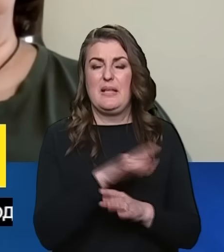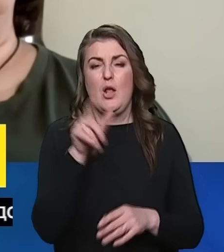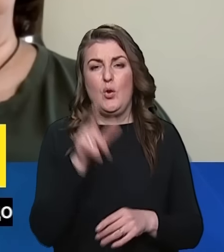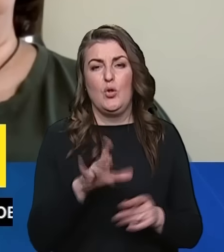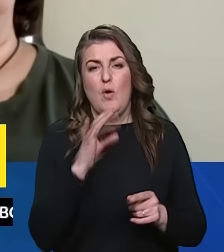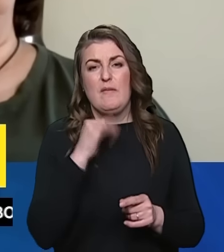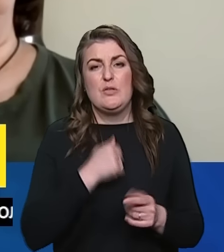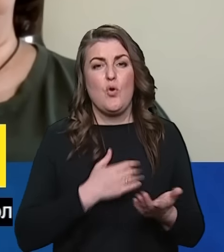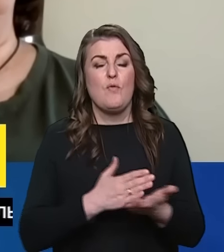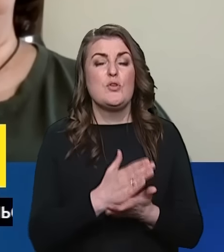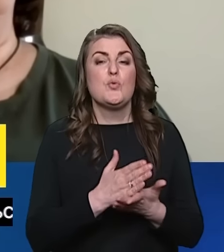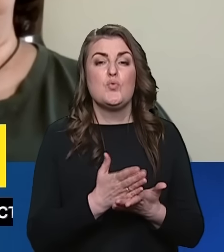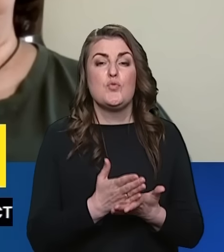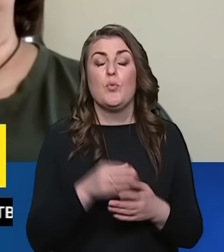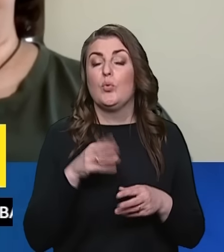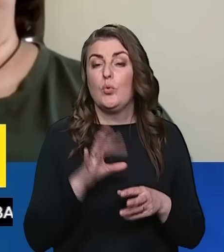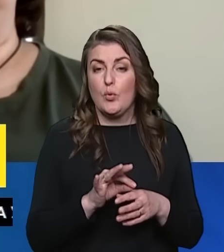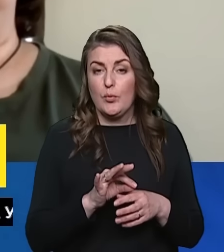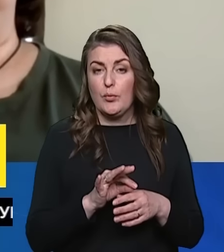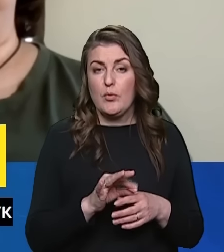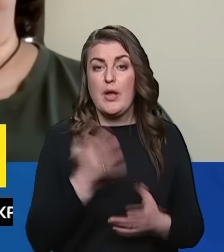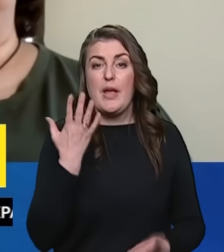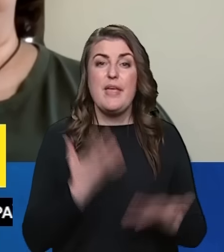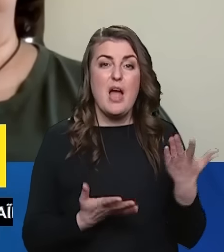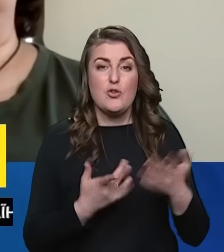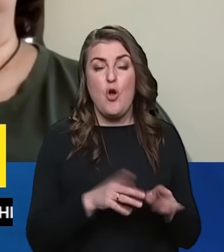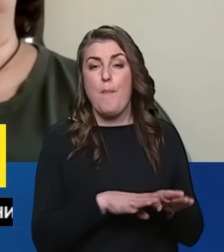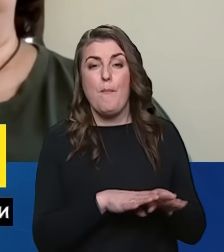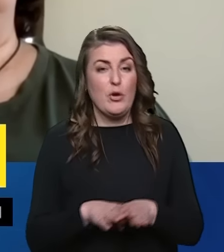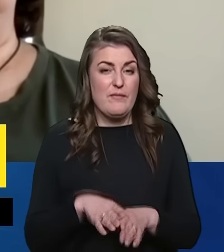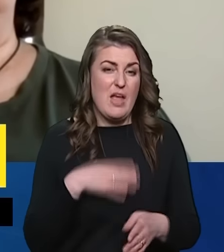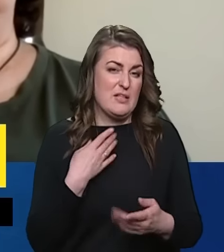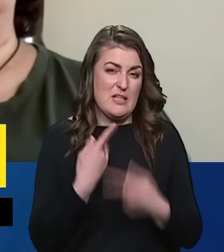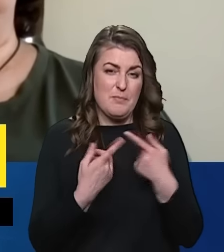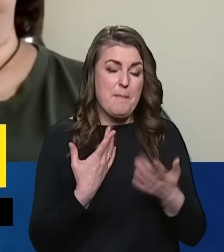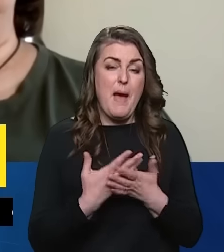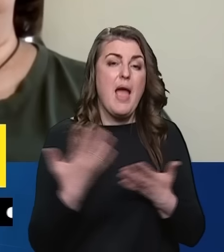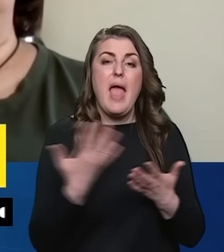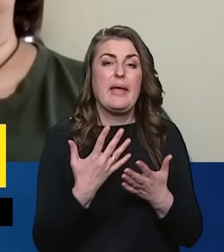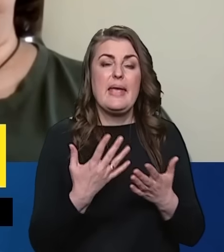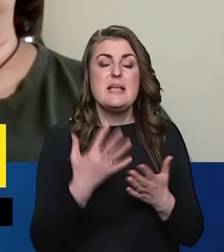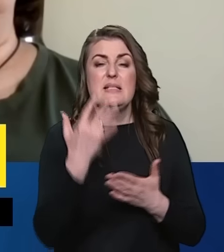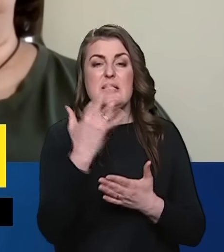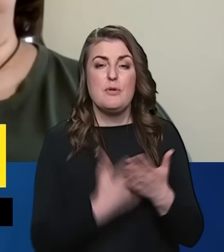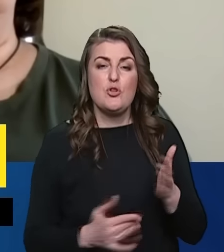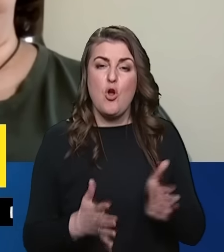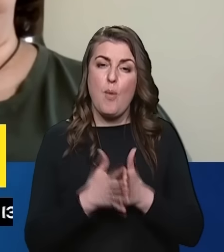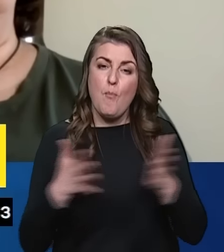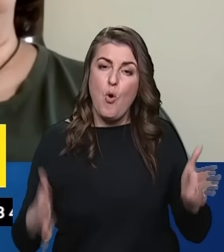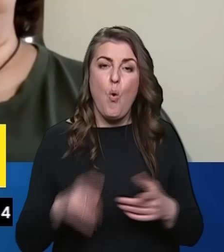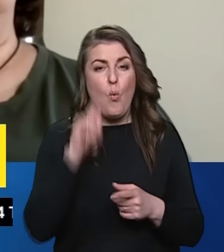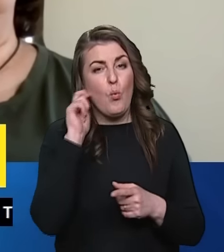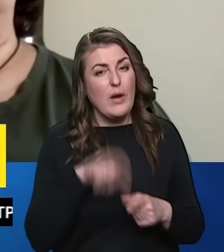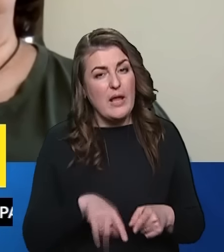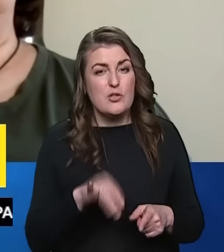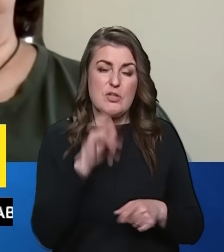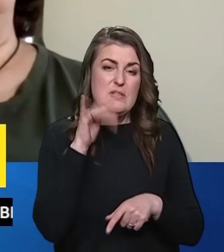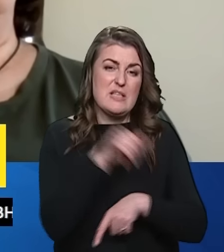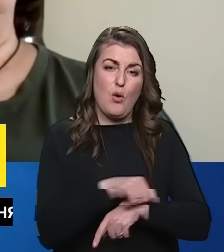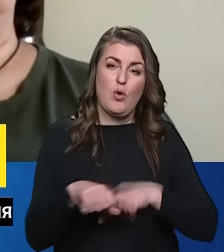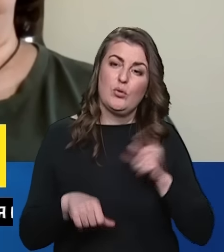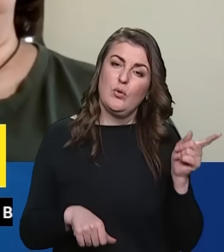людини до військової служби. То якщо порівняти, скажімо, який список довший, український чи закордонний?